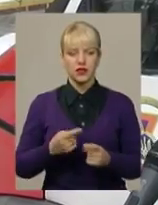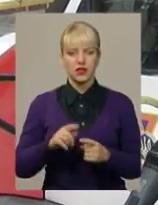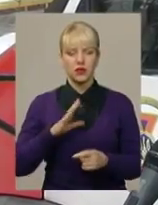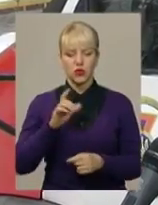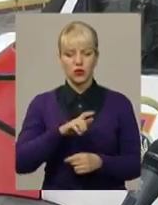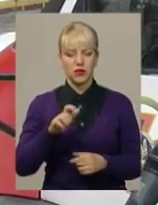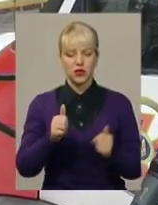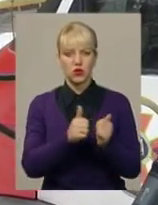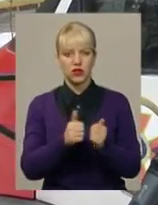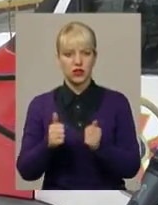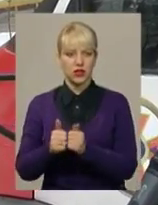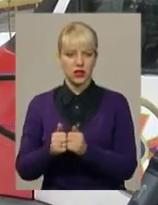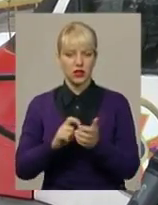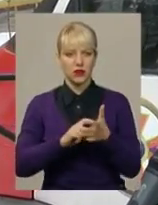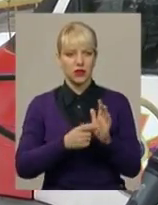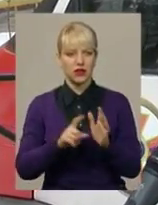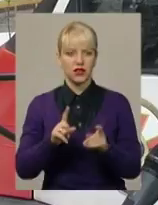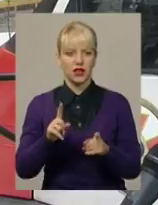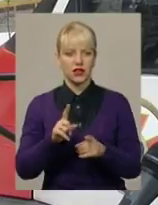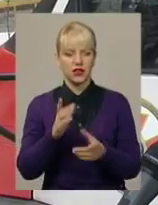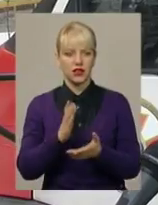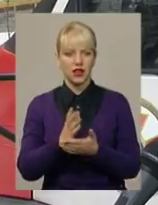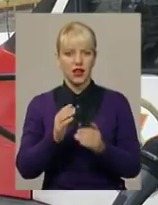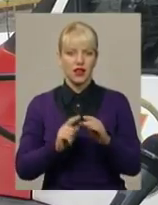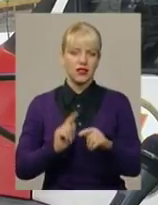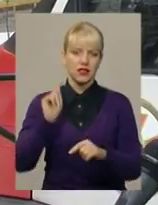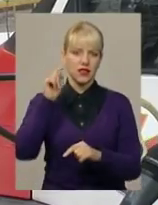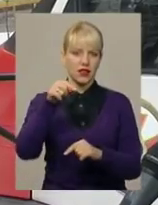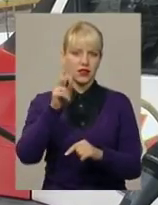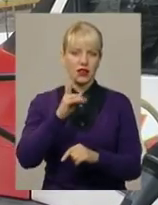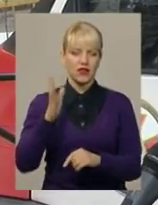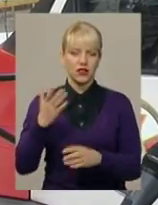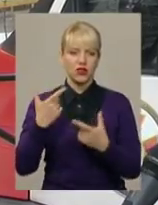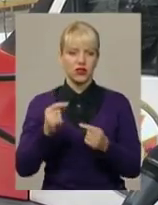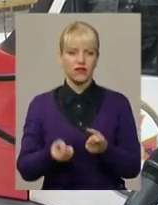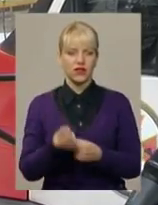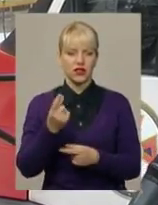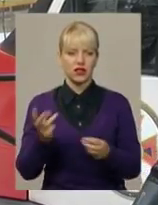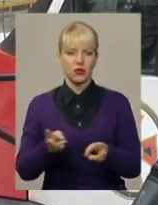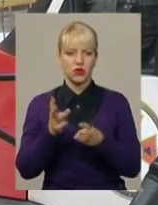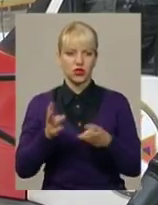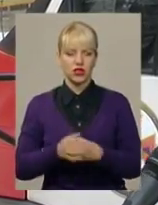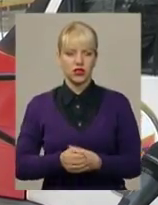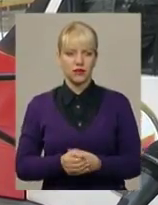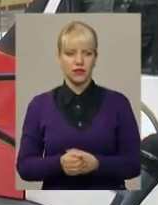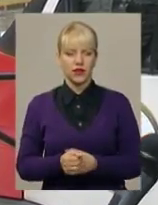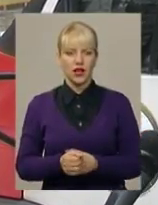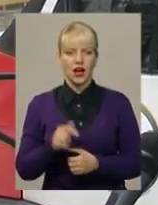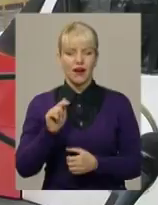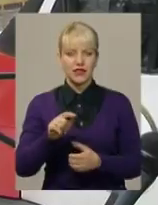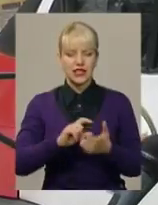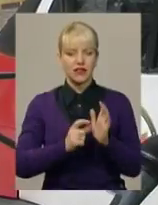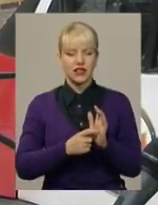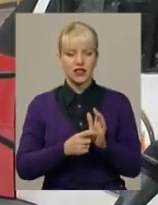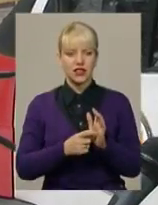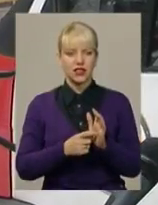мешканці сусідніх кімнат, які розміщені над квартирою, в якої виникла пожежа. А в цій квартирі, пожежа була, скільки?